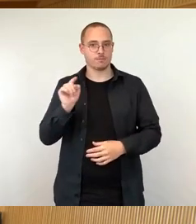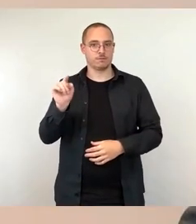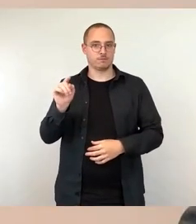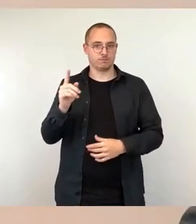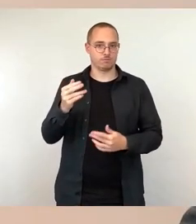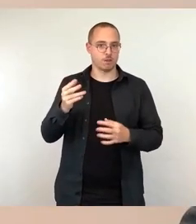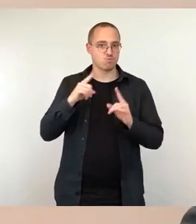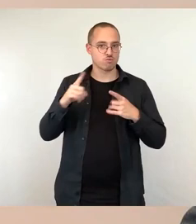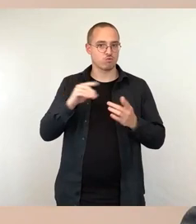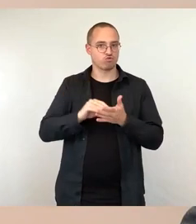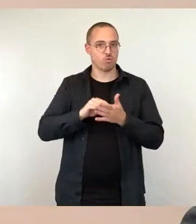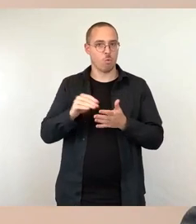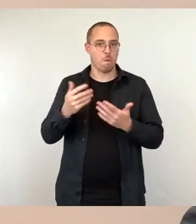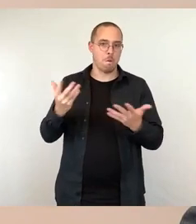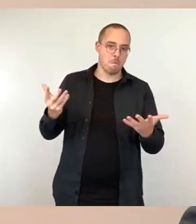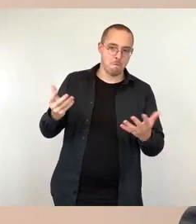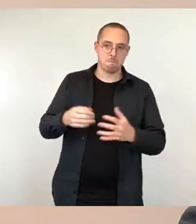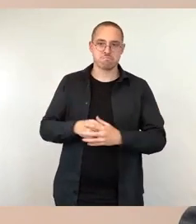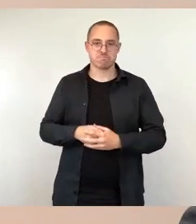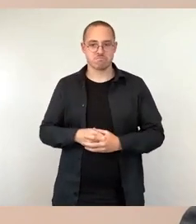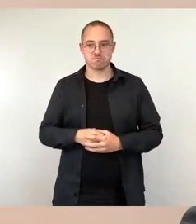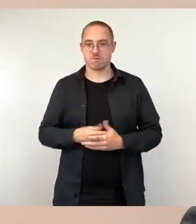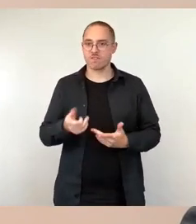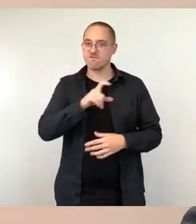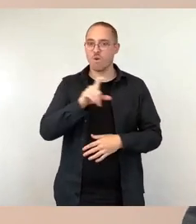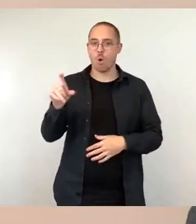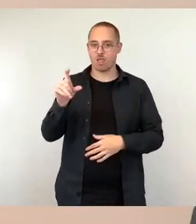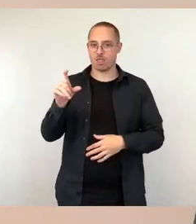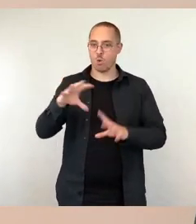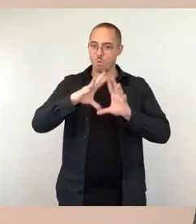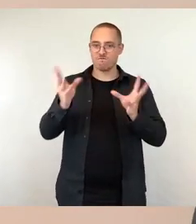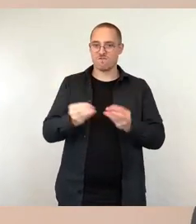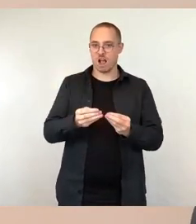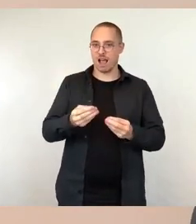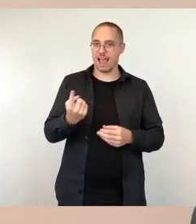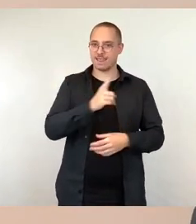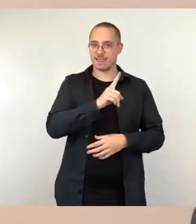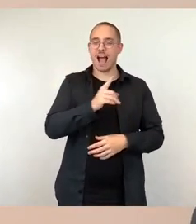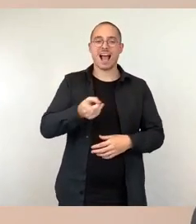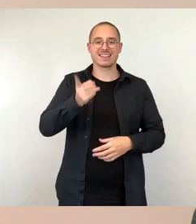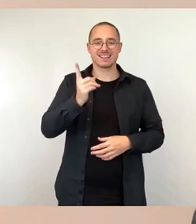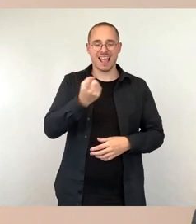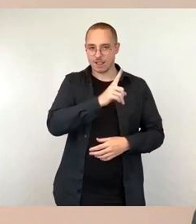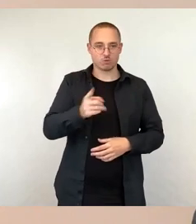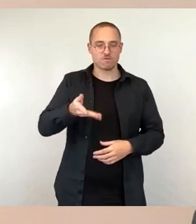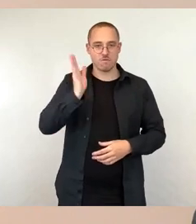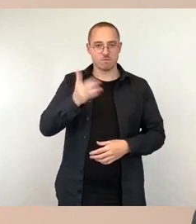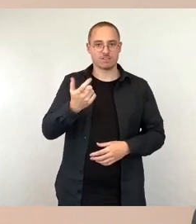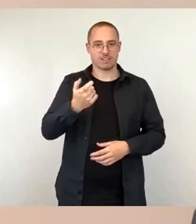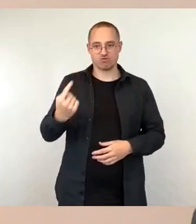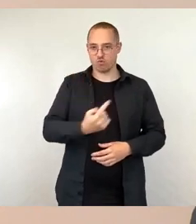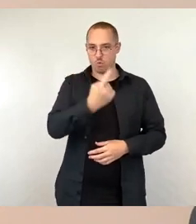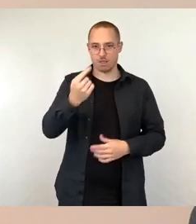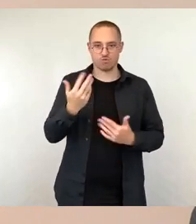Stunden, das ist aktuell im Wochenumfang von 1520 Stunden, in sozialversicherungspflichtige Beschäftigung umgewandelt werden